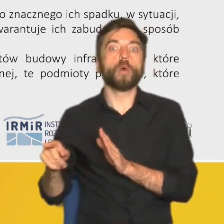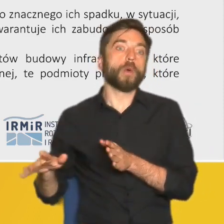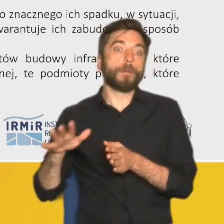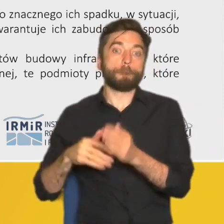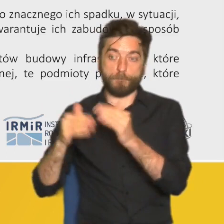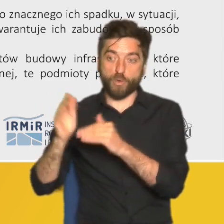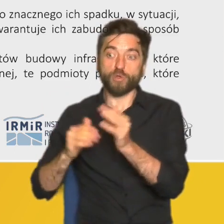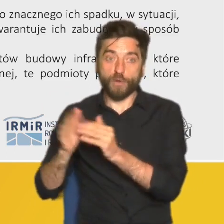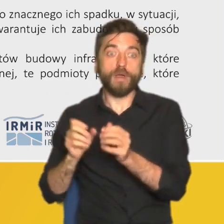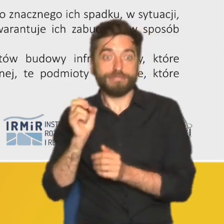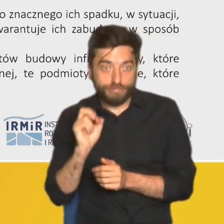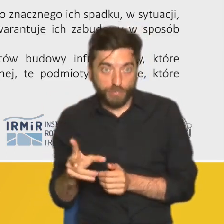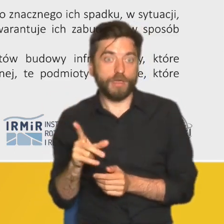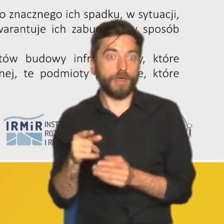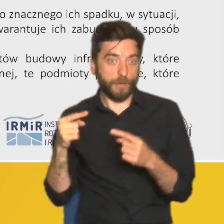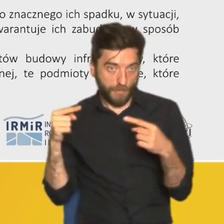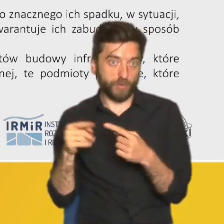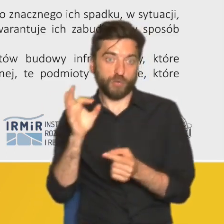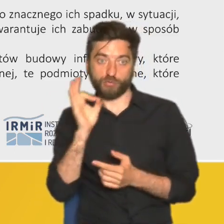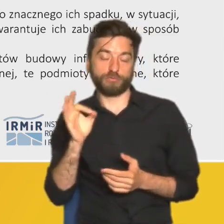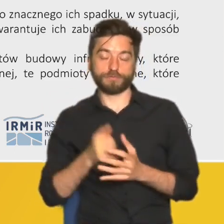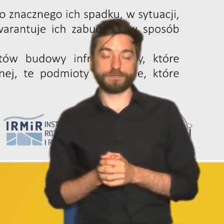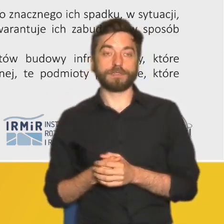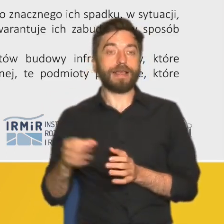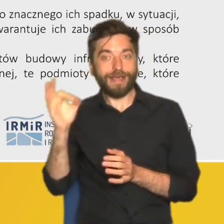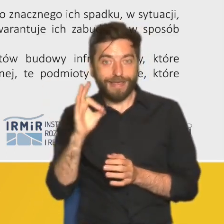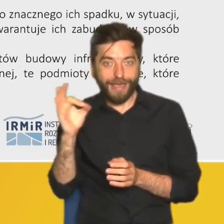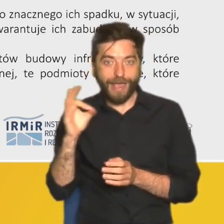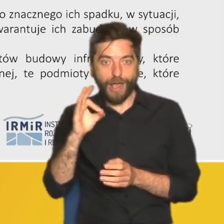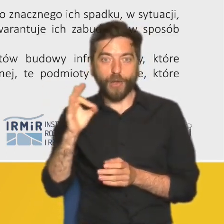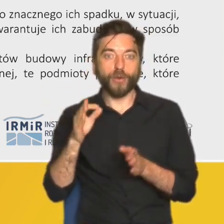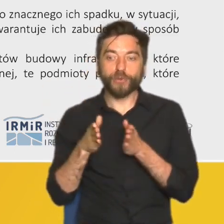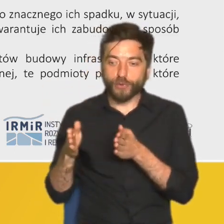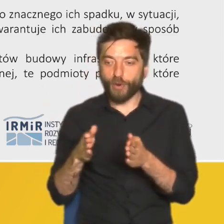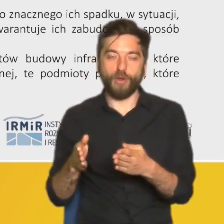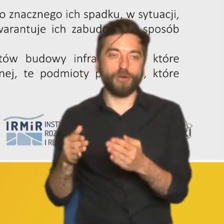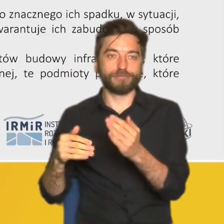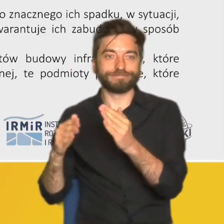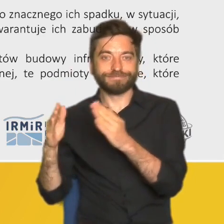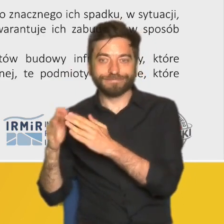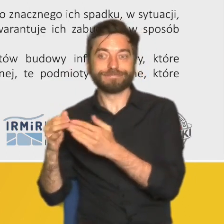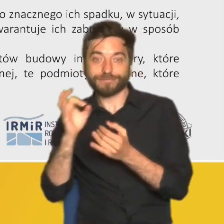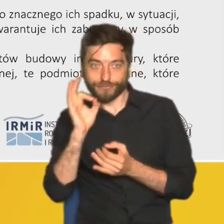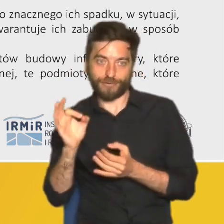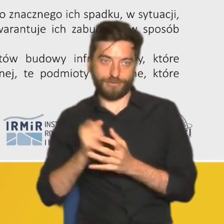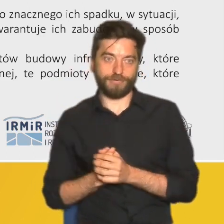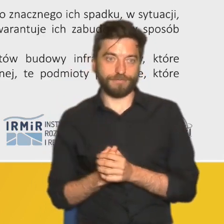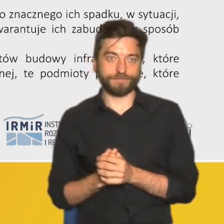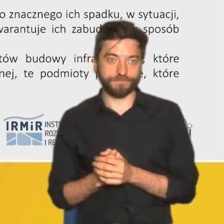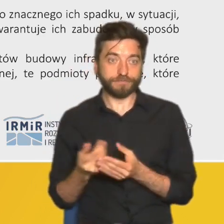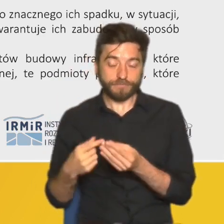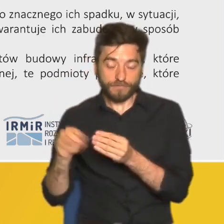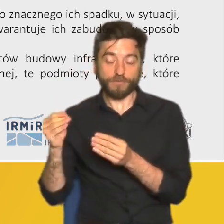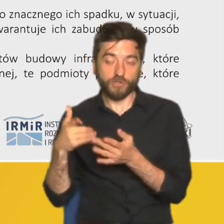powiedzmy sobie jakość infrastruktury już istniejącej dostępność tej infrastruktury jest